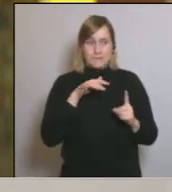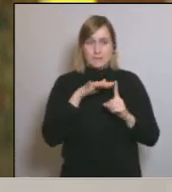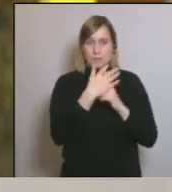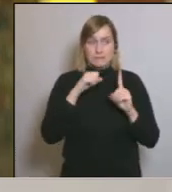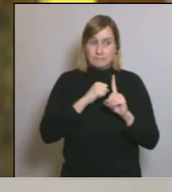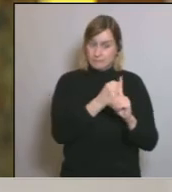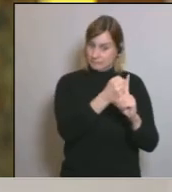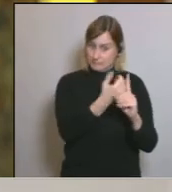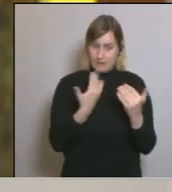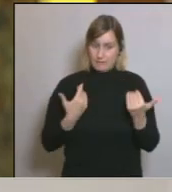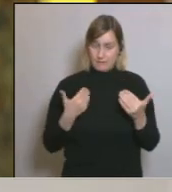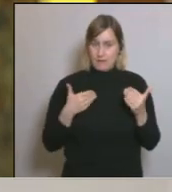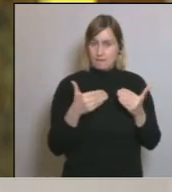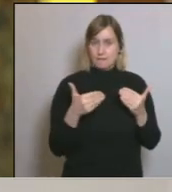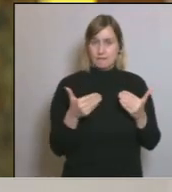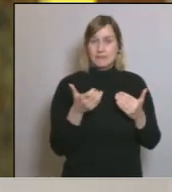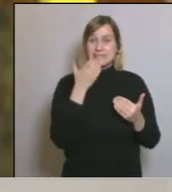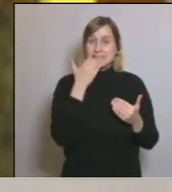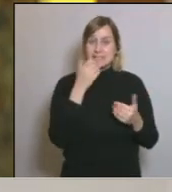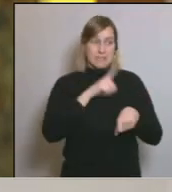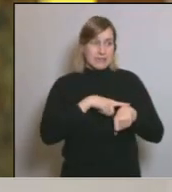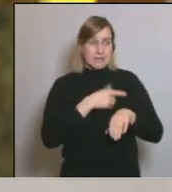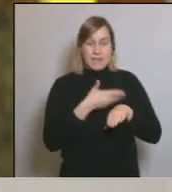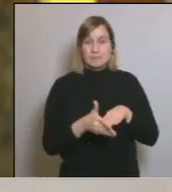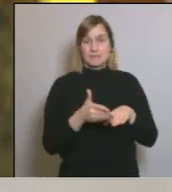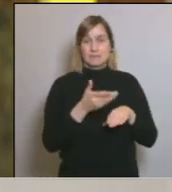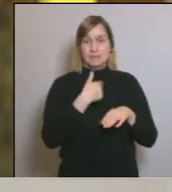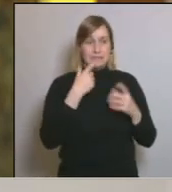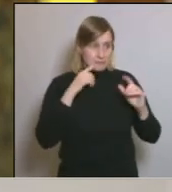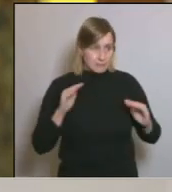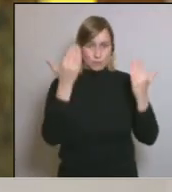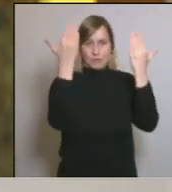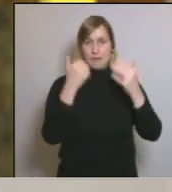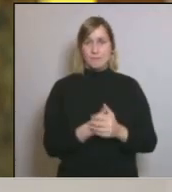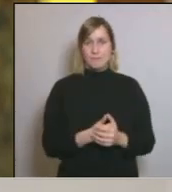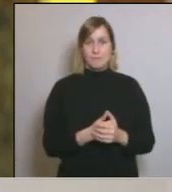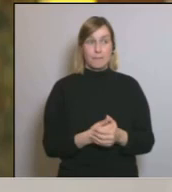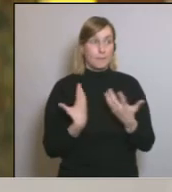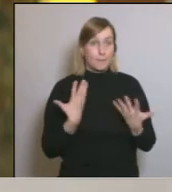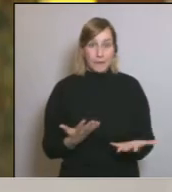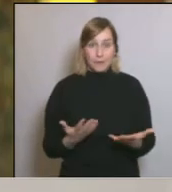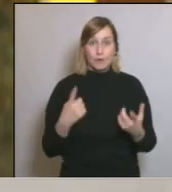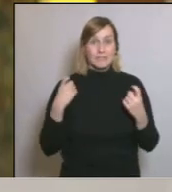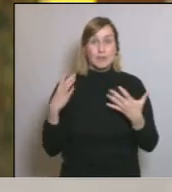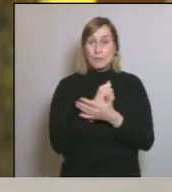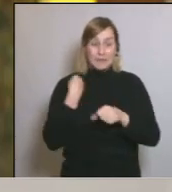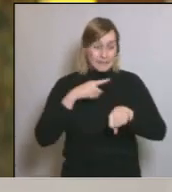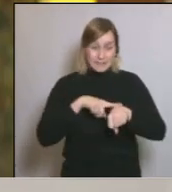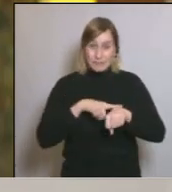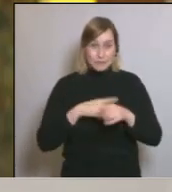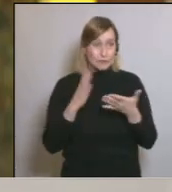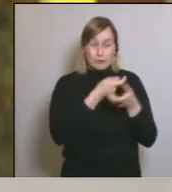cau a sobre. Si tenim aquest temps ens en sortirem, però necessitem fer-ho tota l'hora. Malauradament és així.